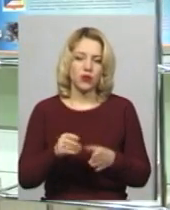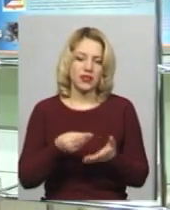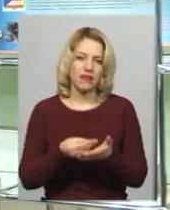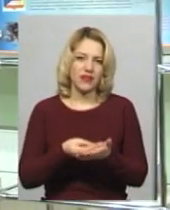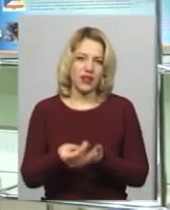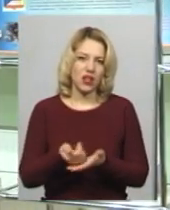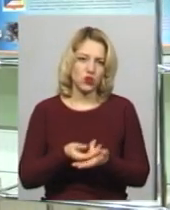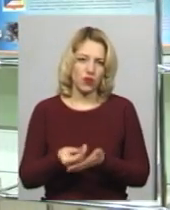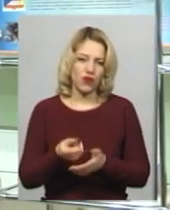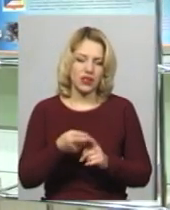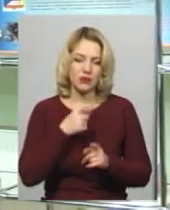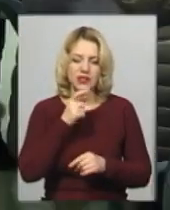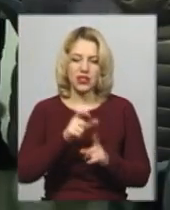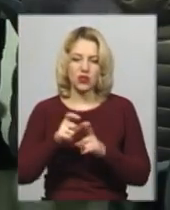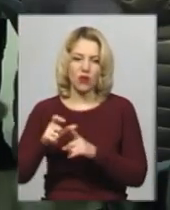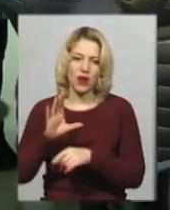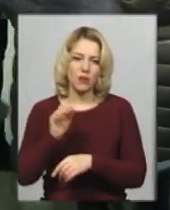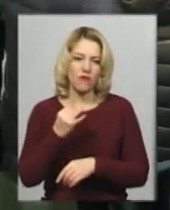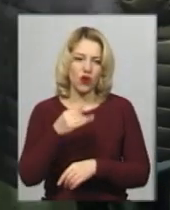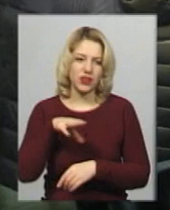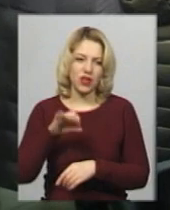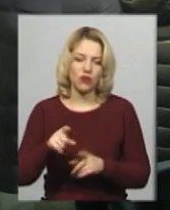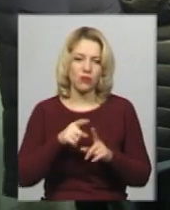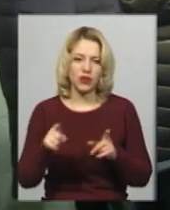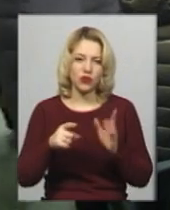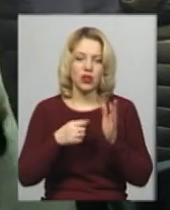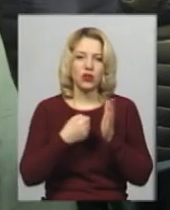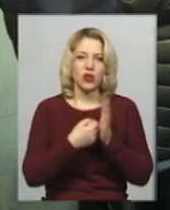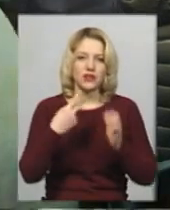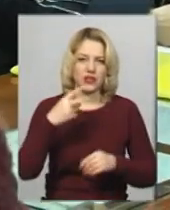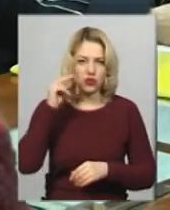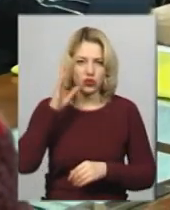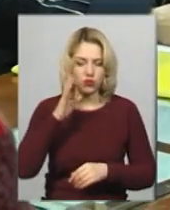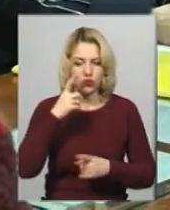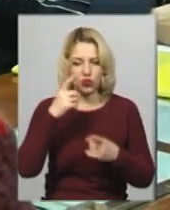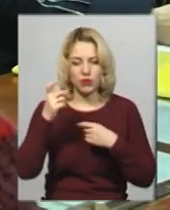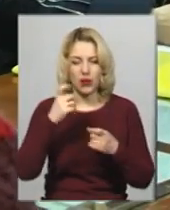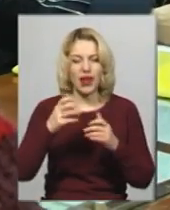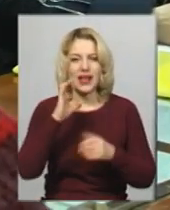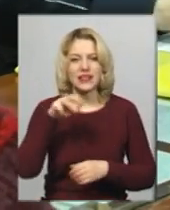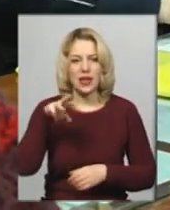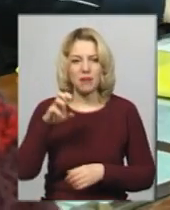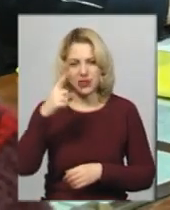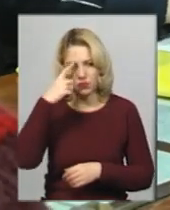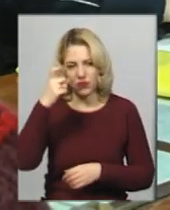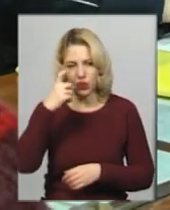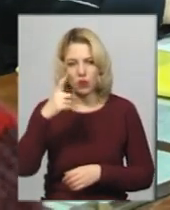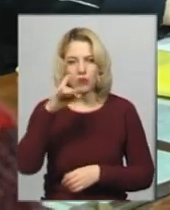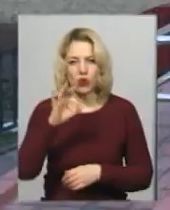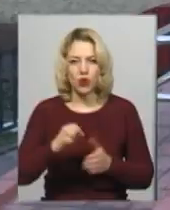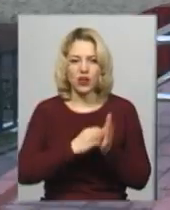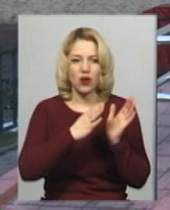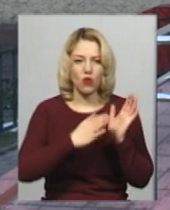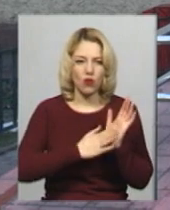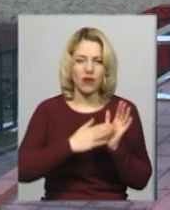Людмили Войтенко, в період з 18 по 20 число кожного місяця громадян інформуватимуть СМС-повідомленням про суму нарахованих субсидій.